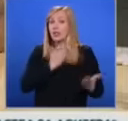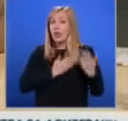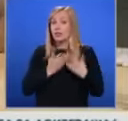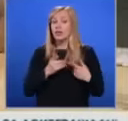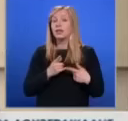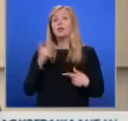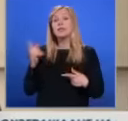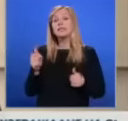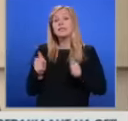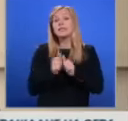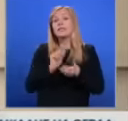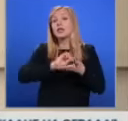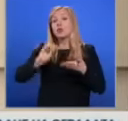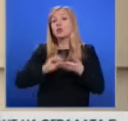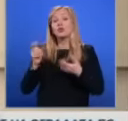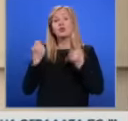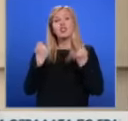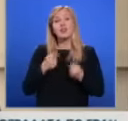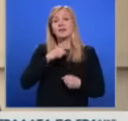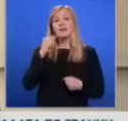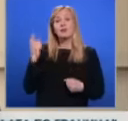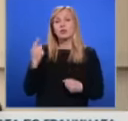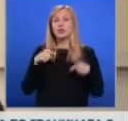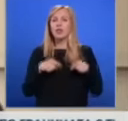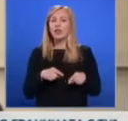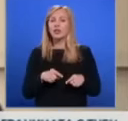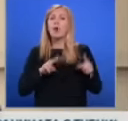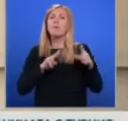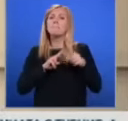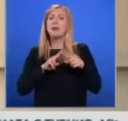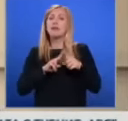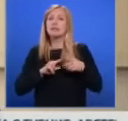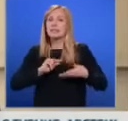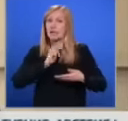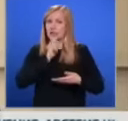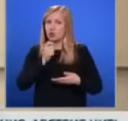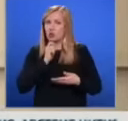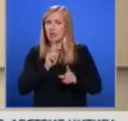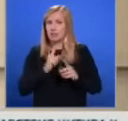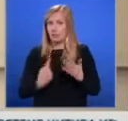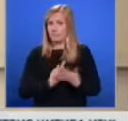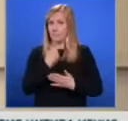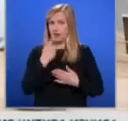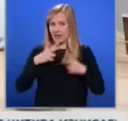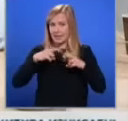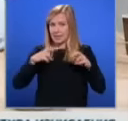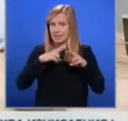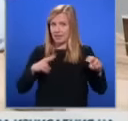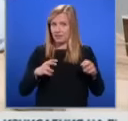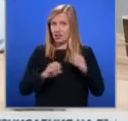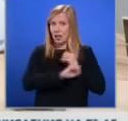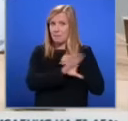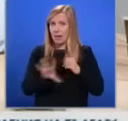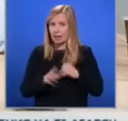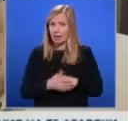Русия. Това е нещо като партизанска журналистика, но не сме първата разследваща медиа. От